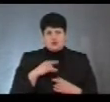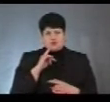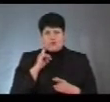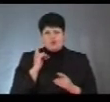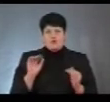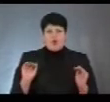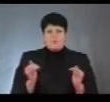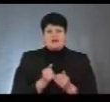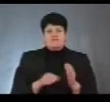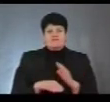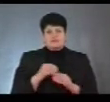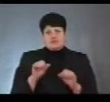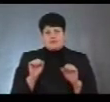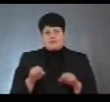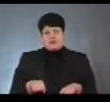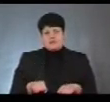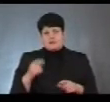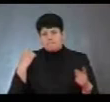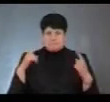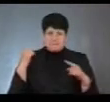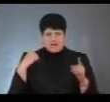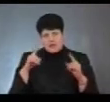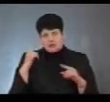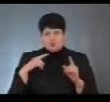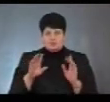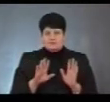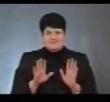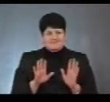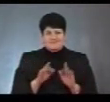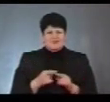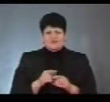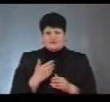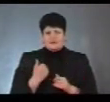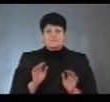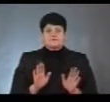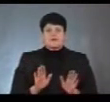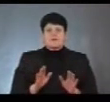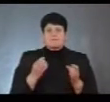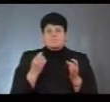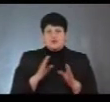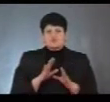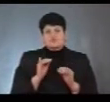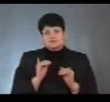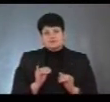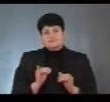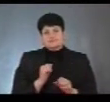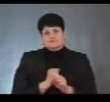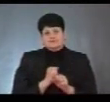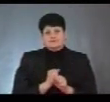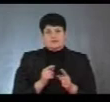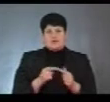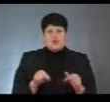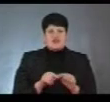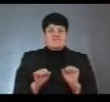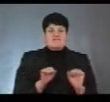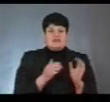в виборчих правах, так як там вже придумають такі теорії змови, цього нічого немає. Просто є неефективна взаємодія органів влади, коли